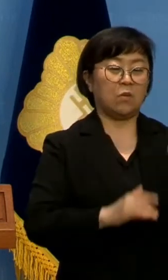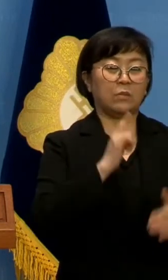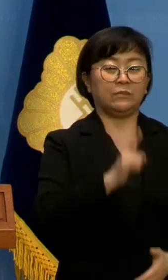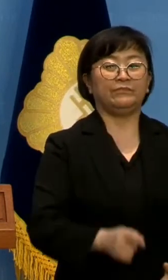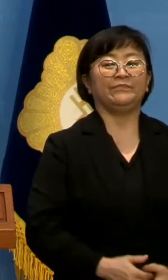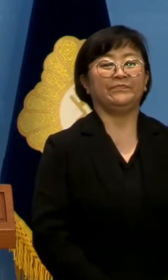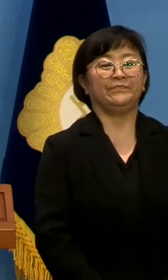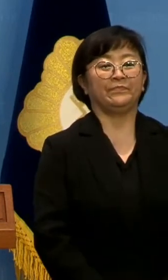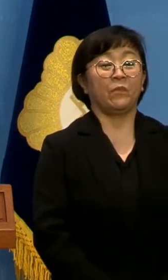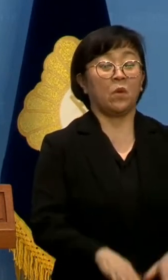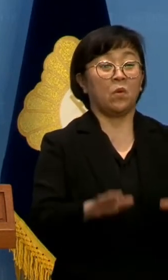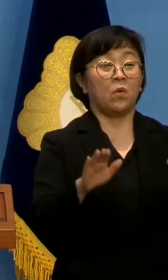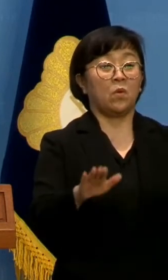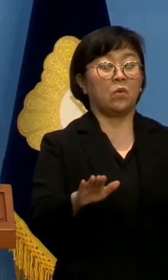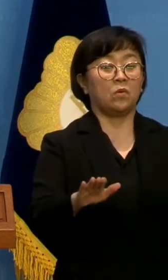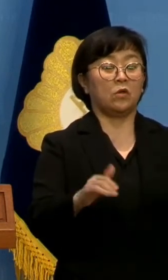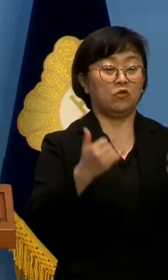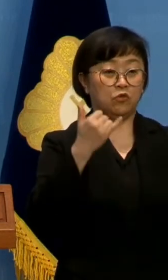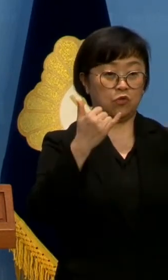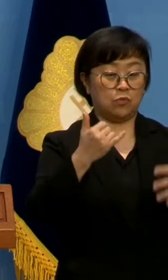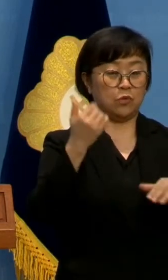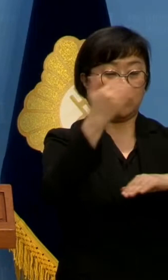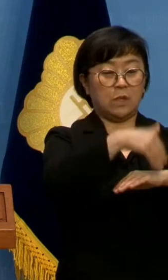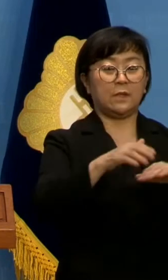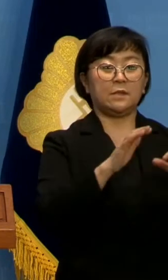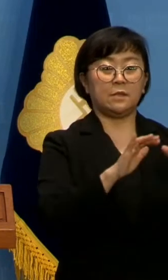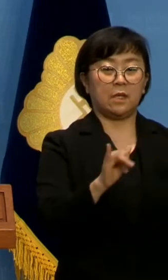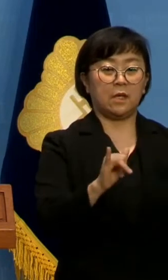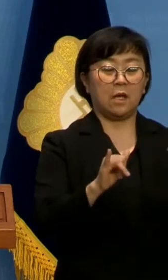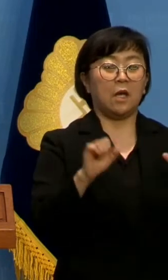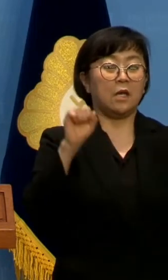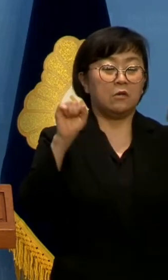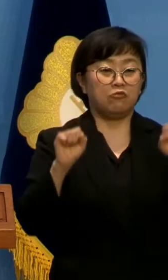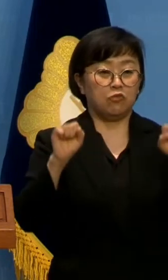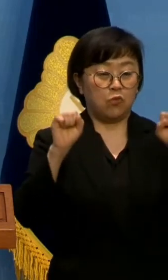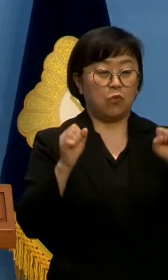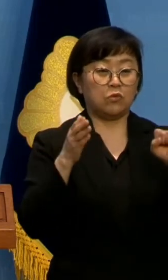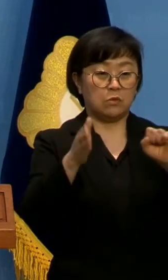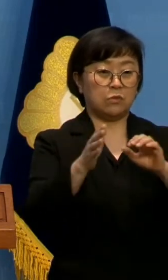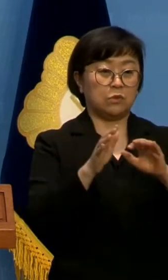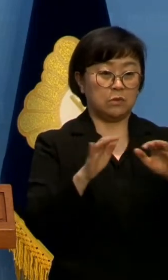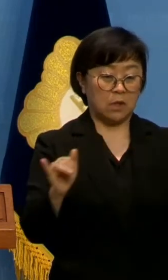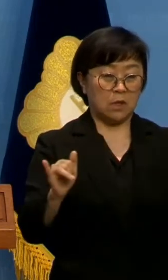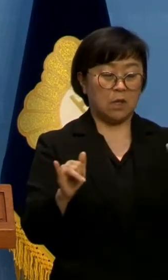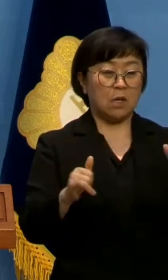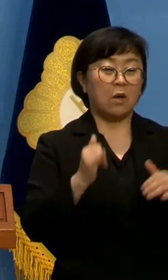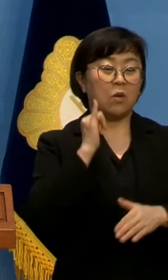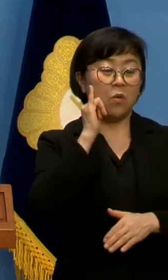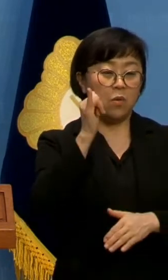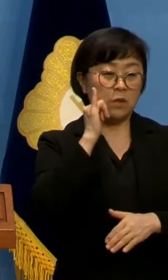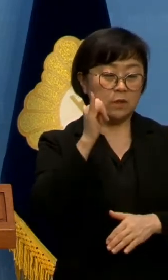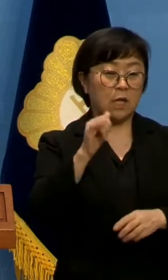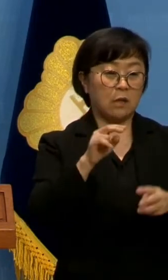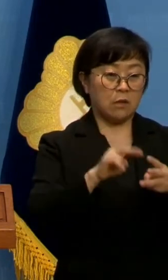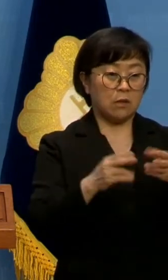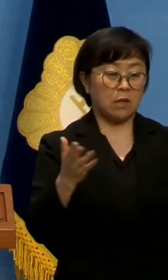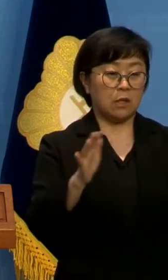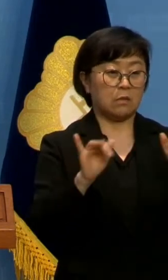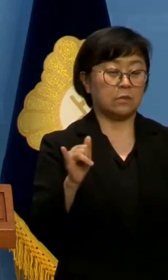오늘 유튜브 기획자, 헬스 트레이너, 그리고 콜센터 노동자들이